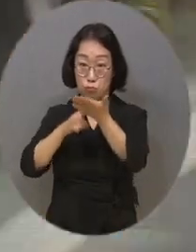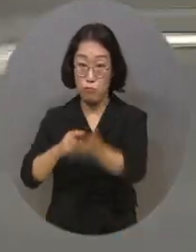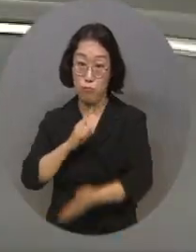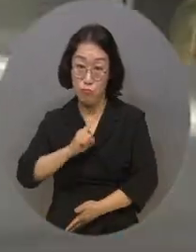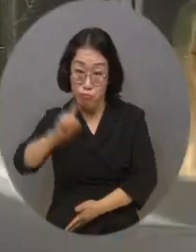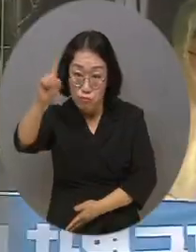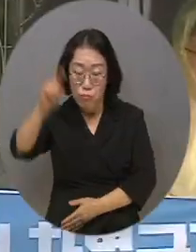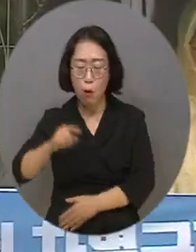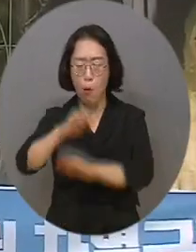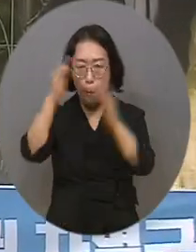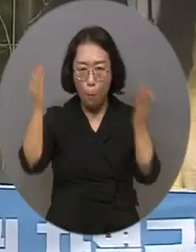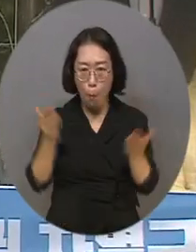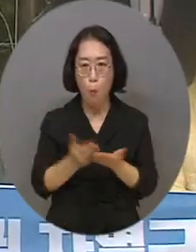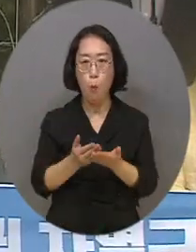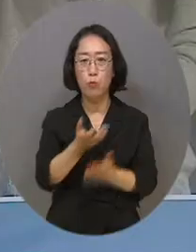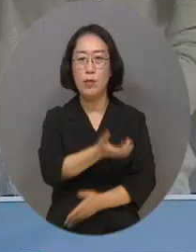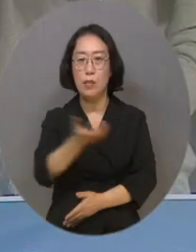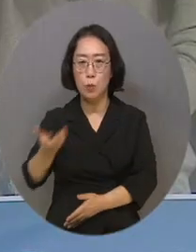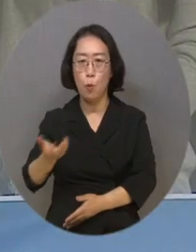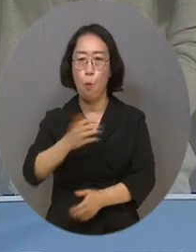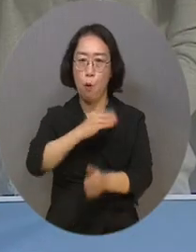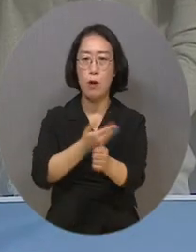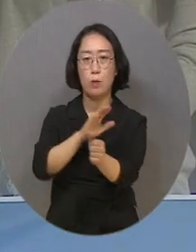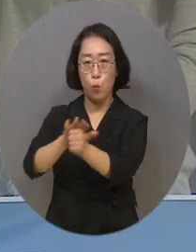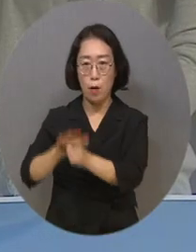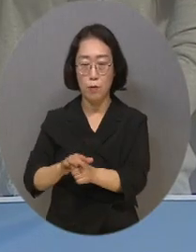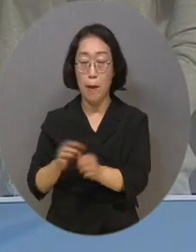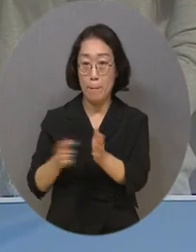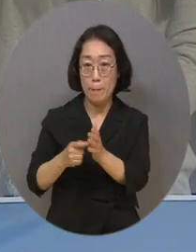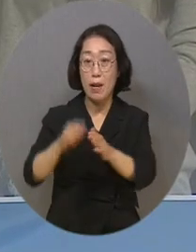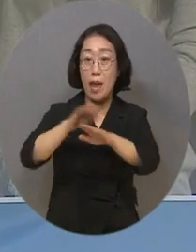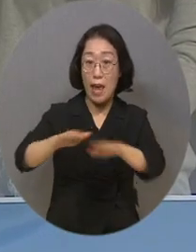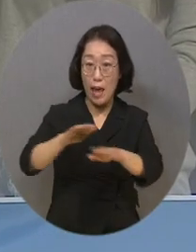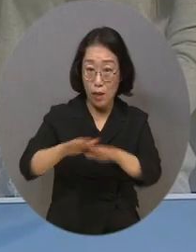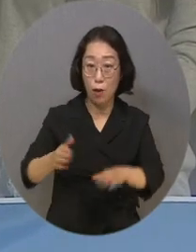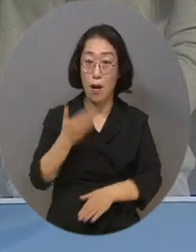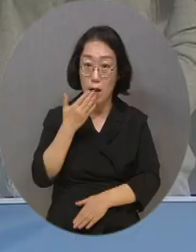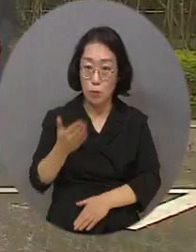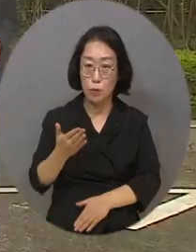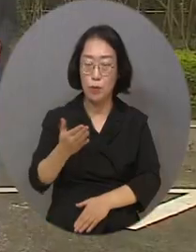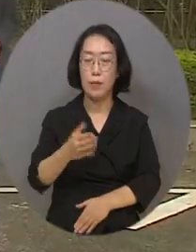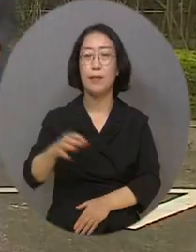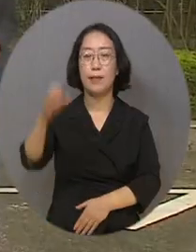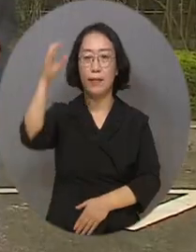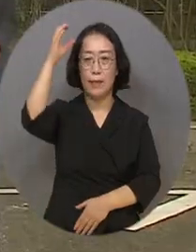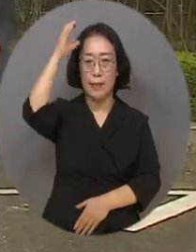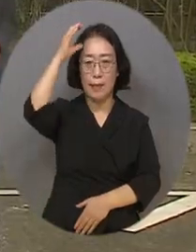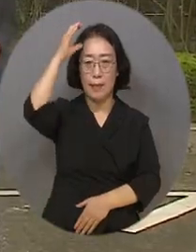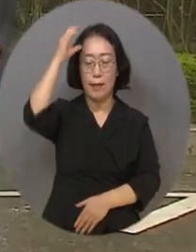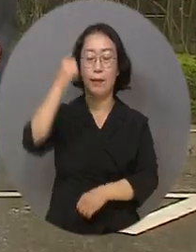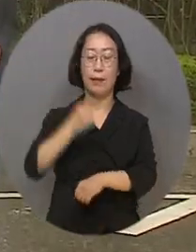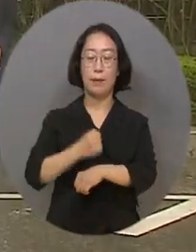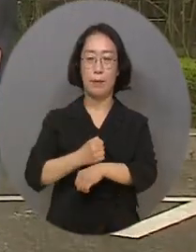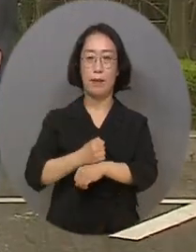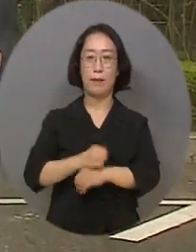이동할 수 있는 환경을 마련하고 이를 가속화하는 데 힘을 보탤 수 있길 바랍니다. 복지TV 뉴스 최유라입니다.